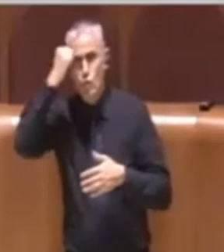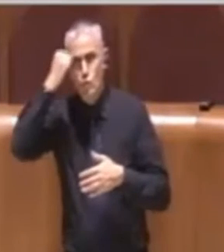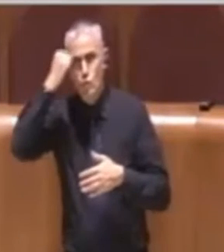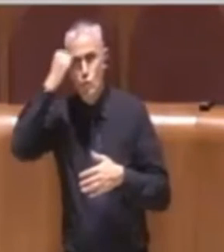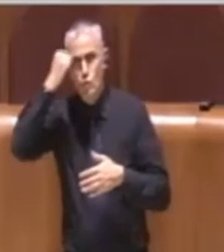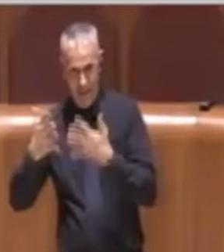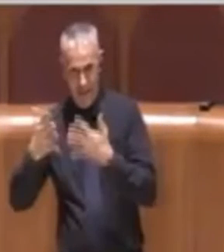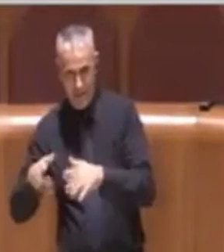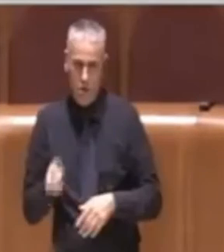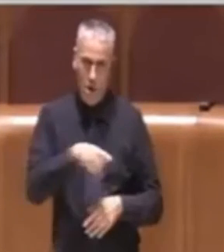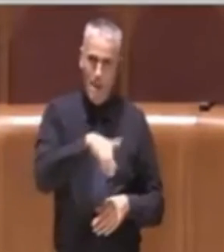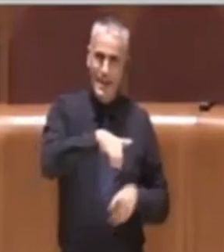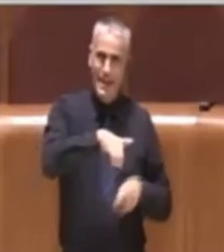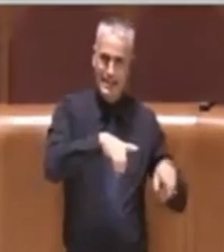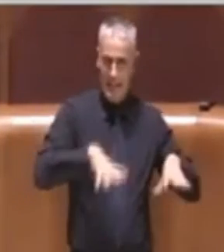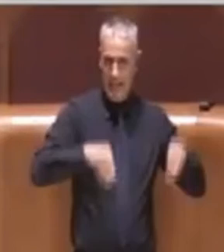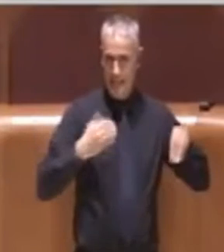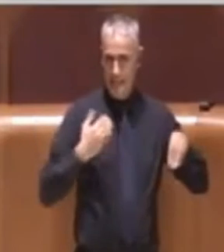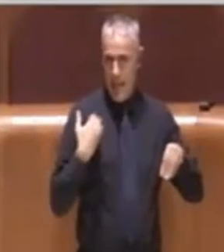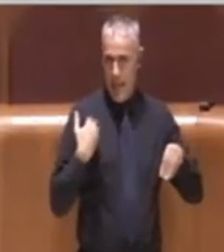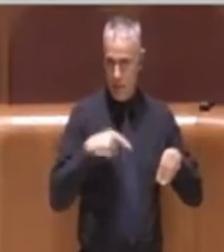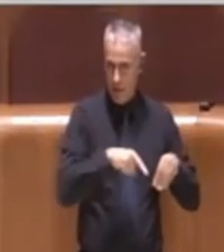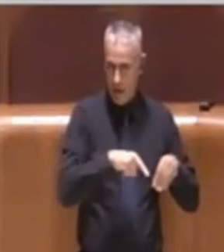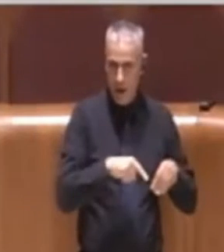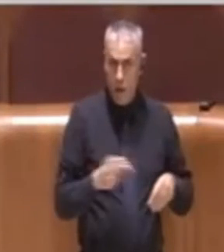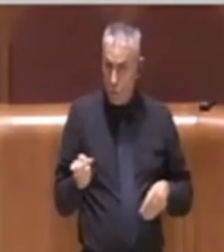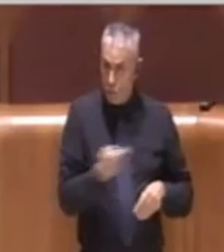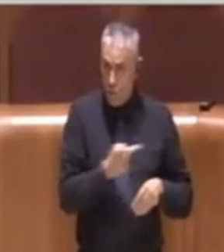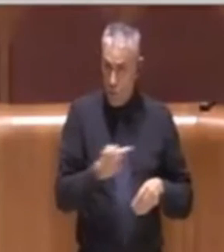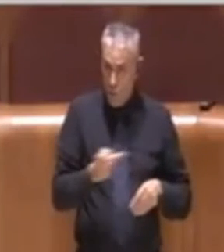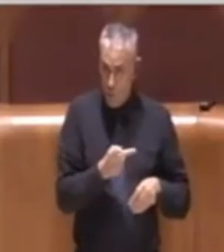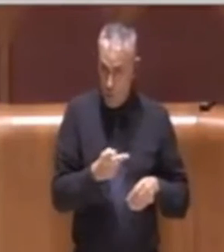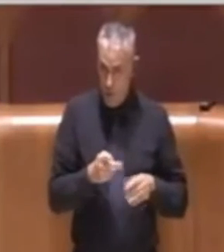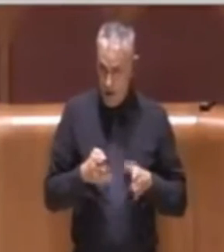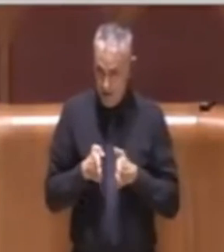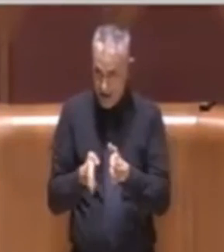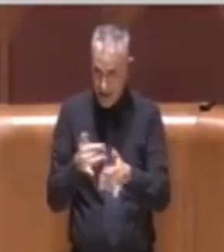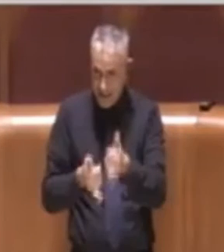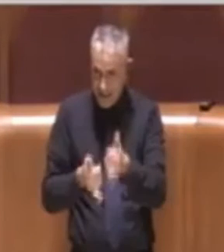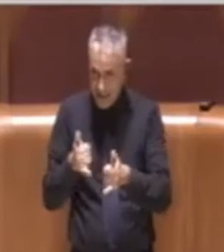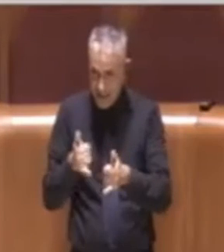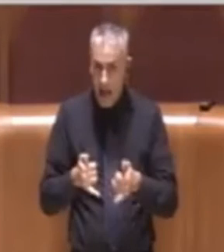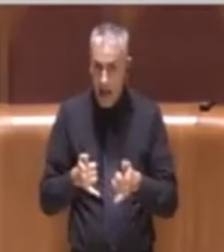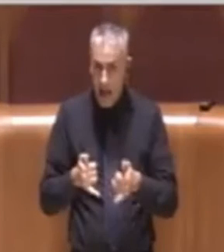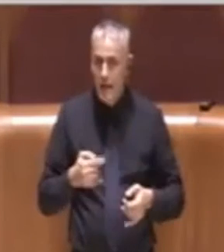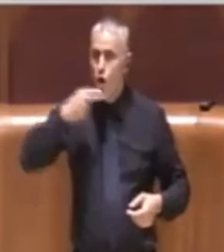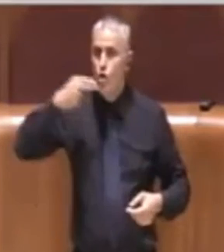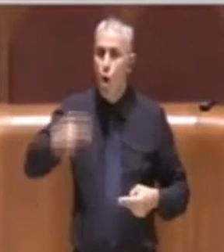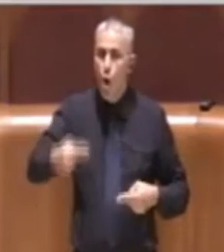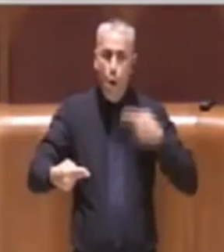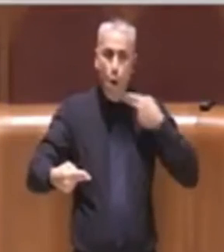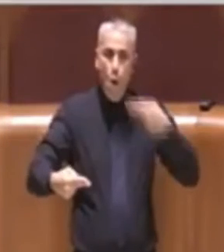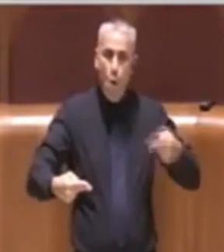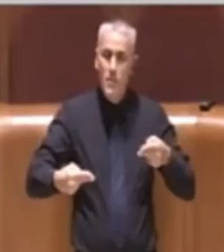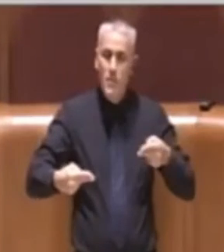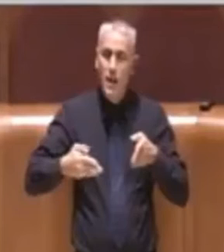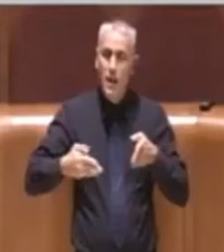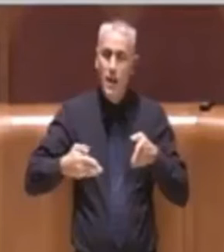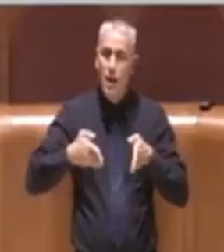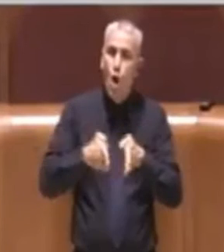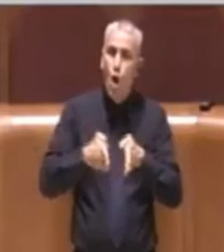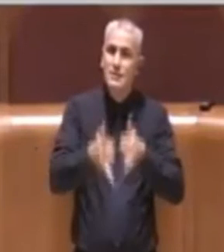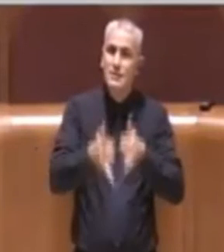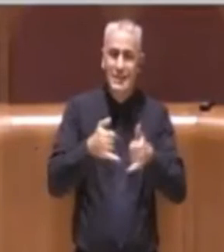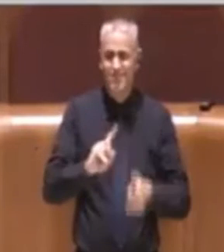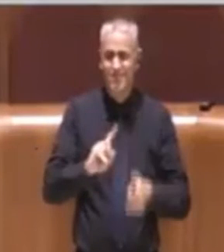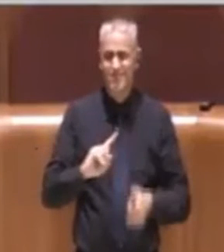partito il secondo, sono due opere che è anche erroneo chiamarle corsie ciclabili, perché sono state l'occasione per la